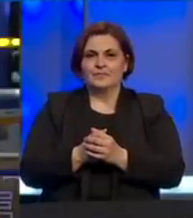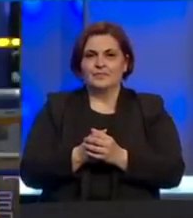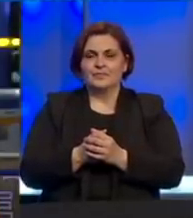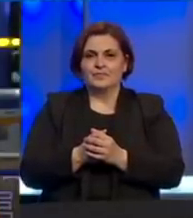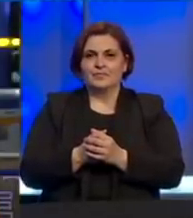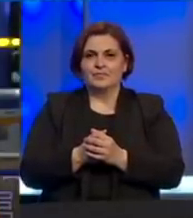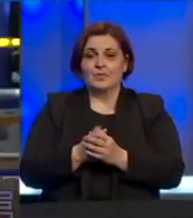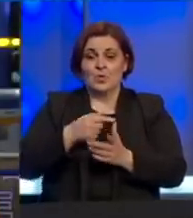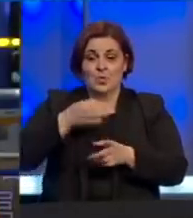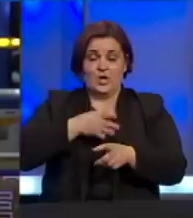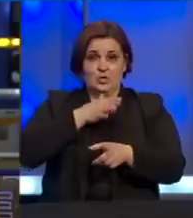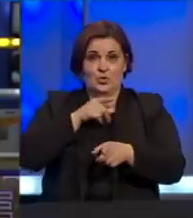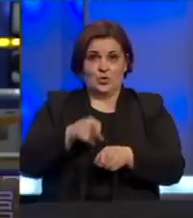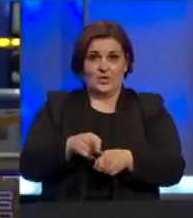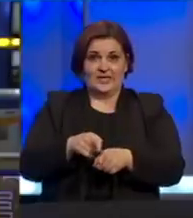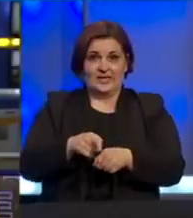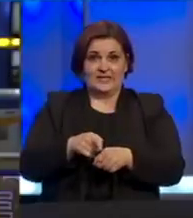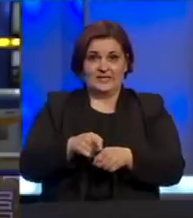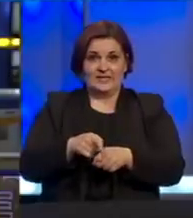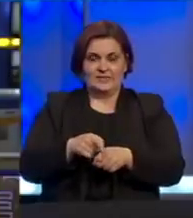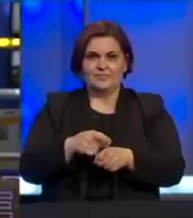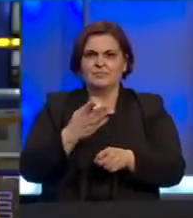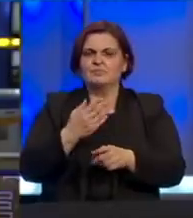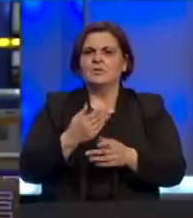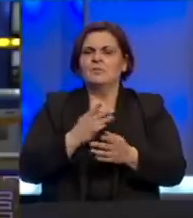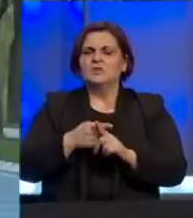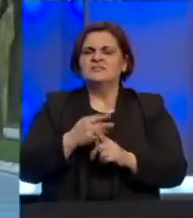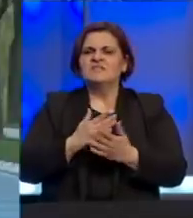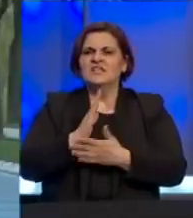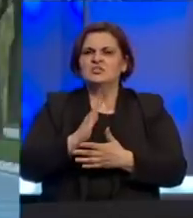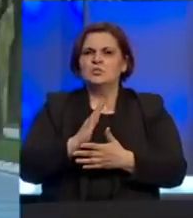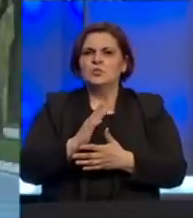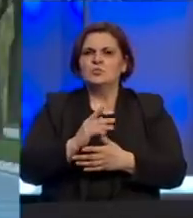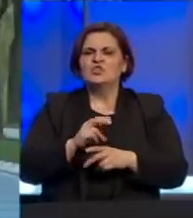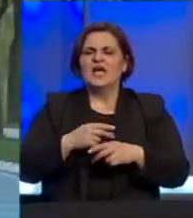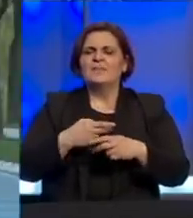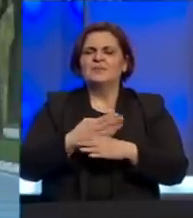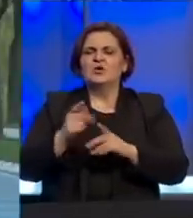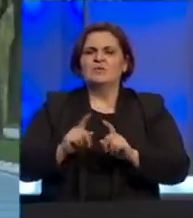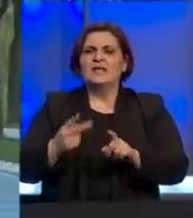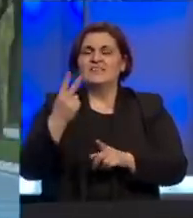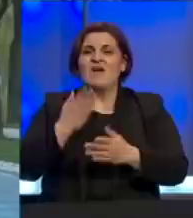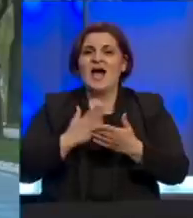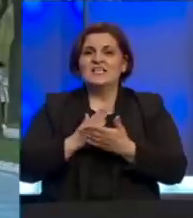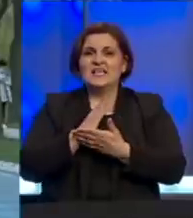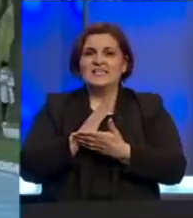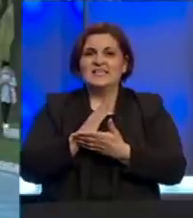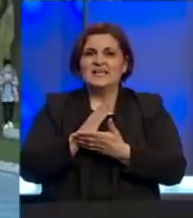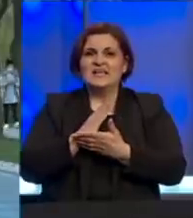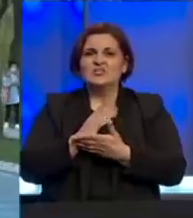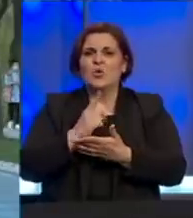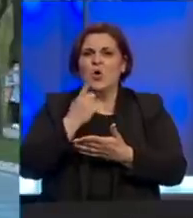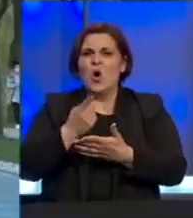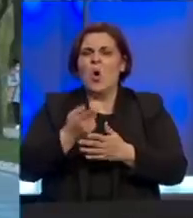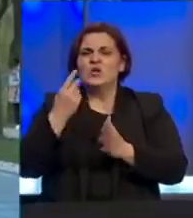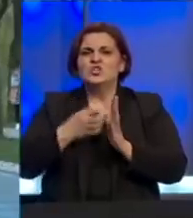U kantonu Sarajevo 50 je pozitivnih slučajeva na koronavirus. Dva slučaja su retestirana i